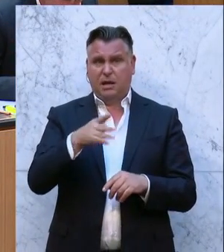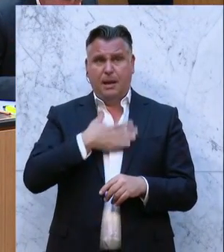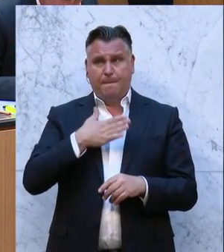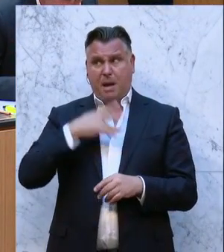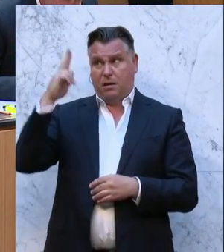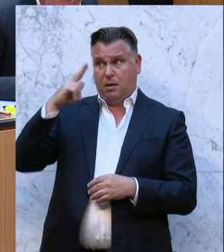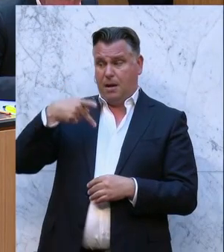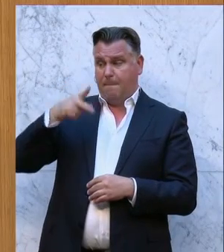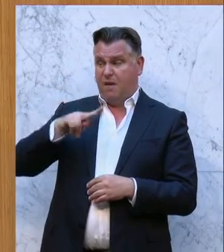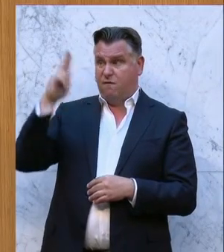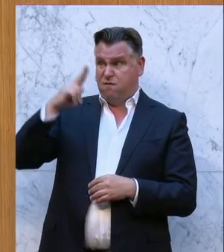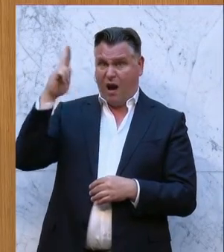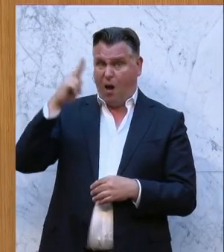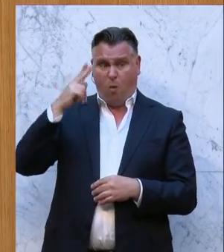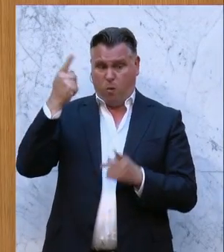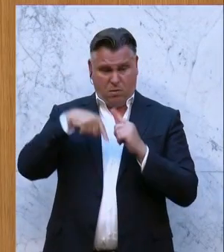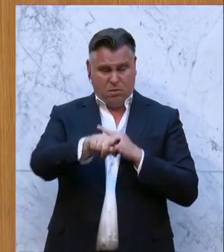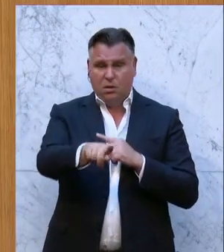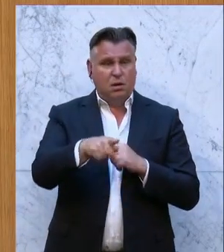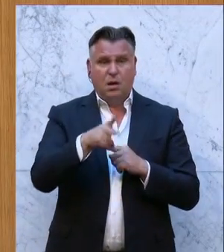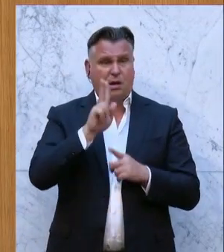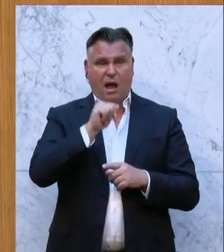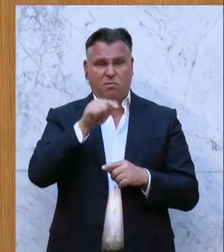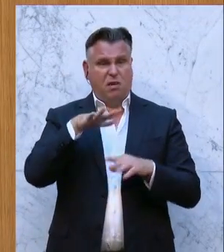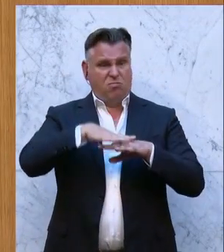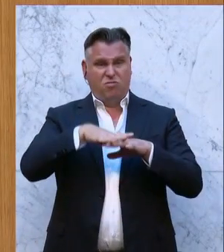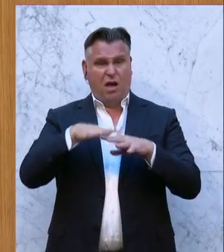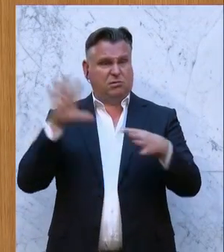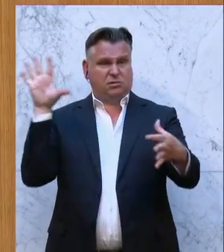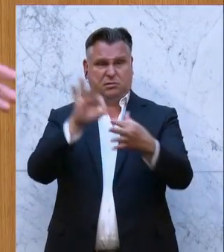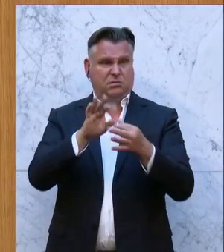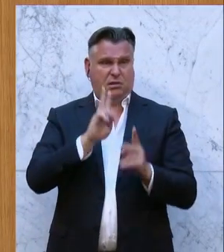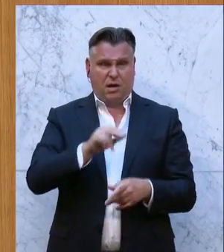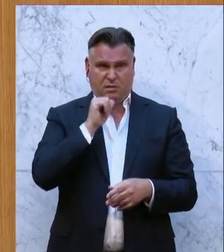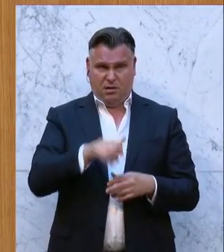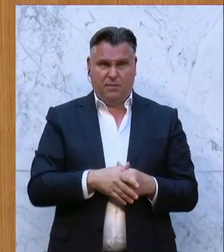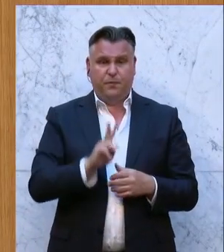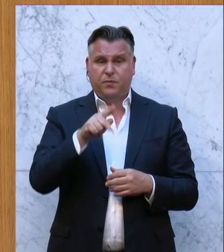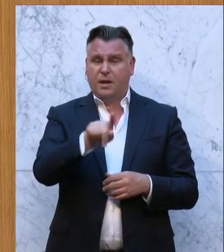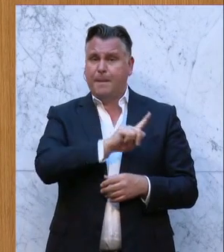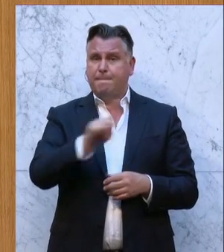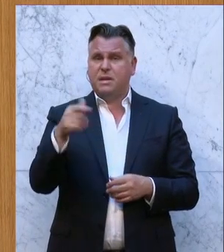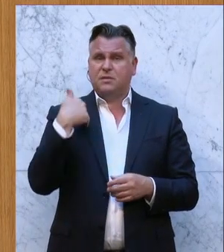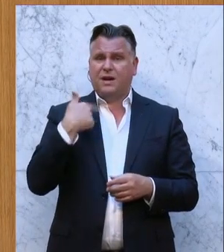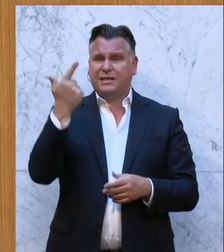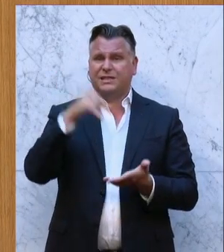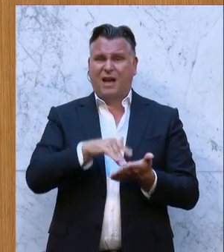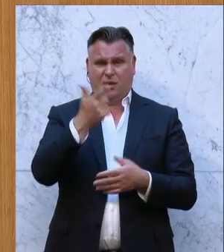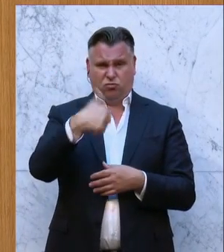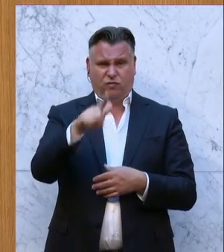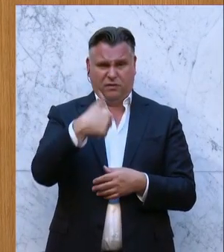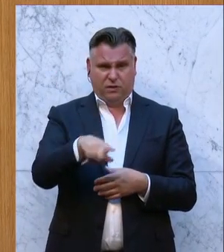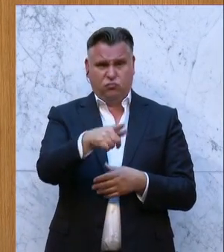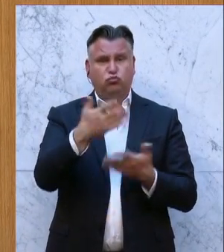PV-Anlagen dort und da nicht möglich ist. Warum ist sie nicht möglich? Weil die Netze bis zum Jahr 2022 an dem